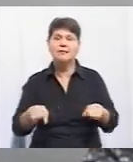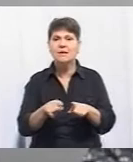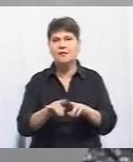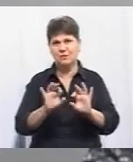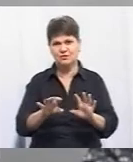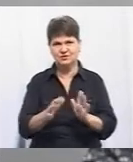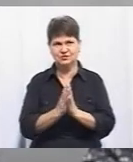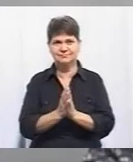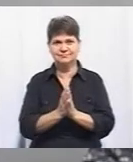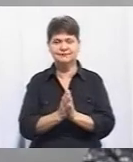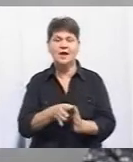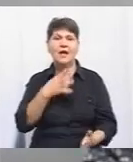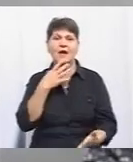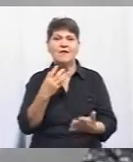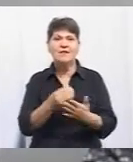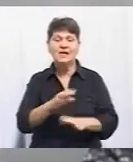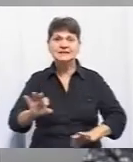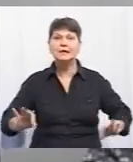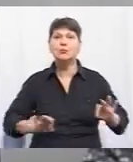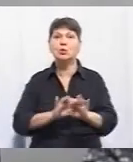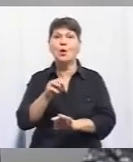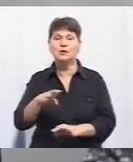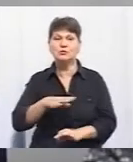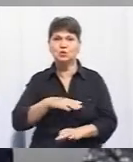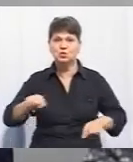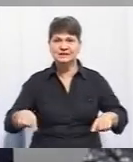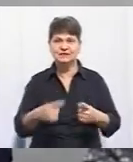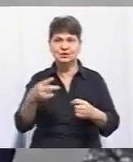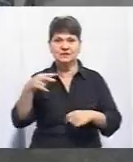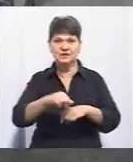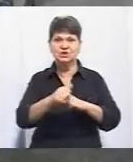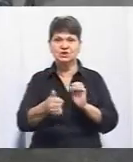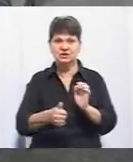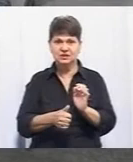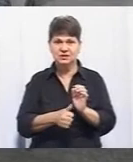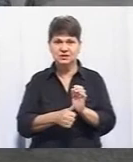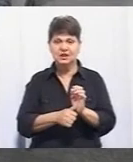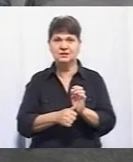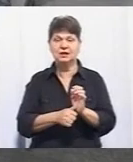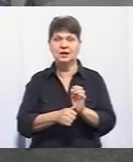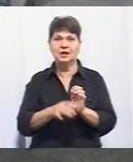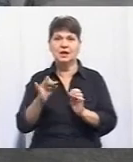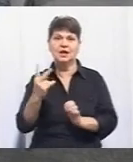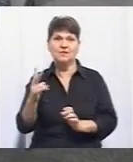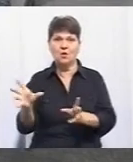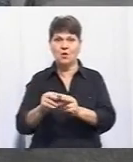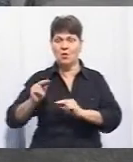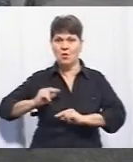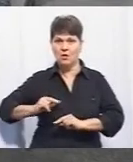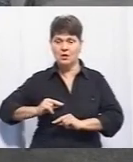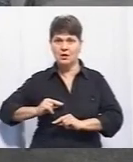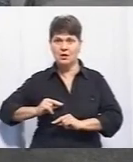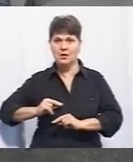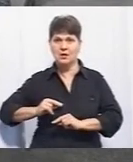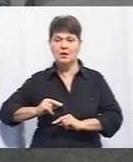про це. Власне, проєкт був утворений ще в 2016 році в голові мене і двох моїх колег. Ми тоді